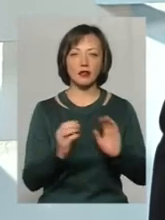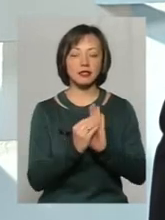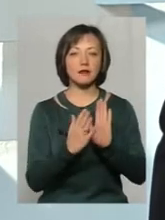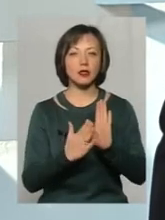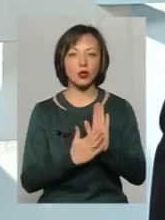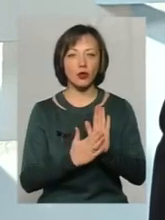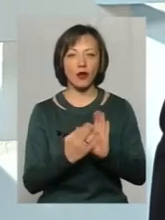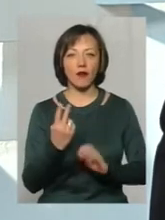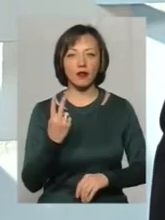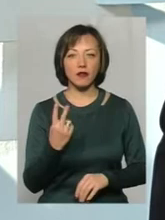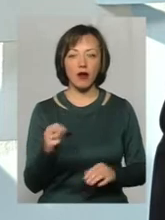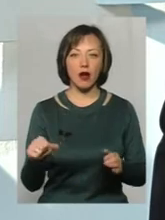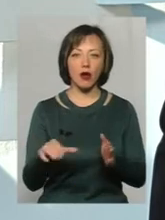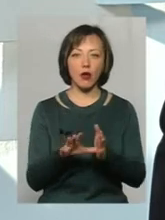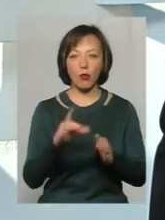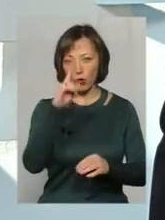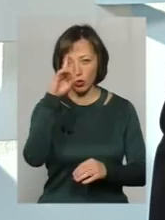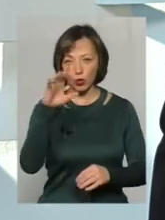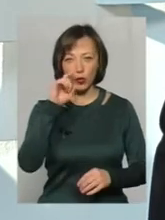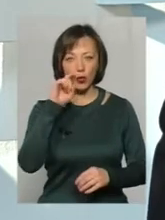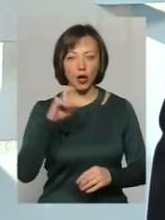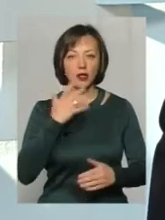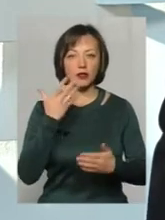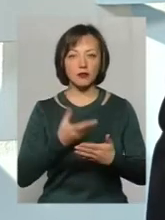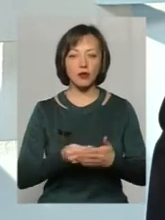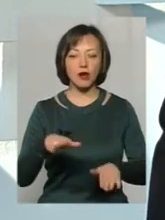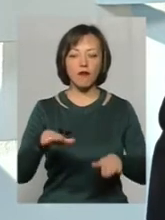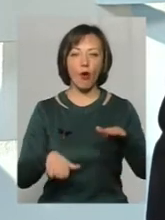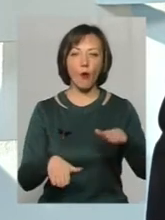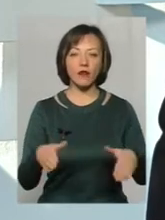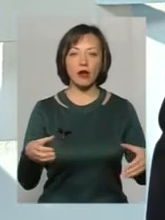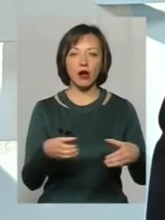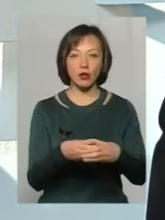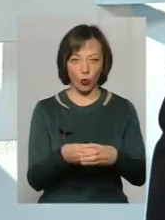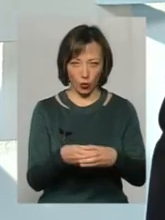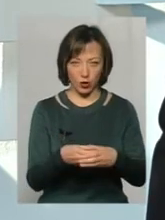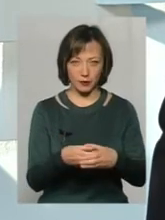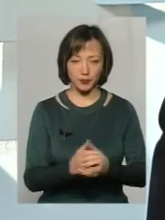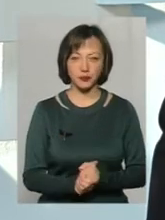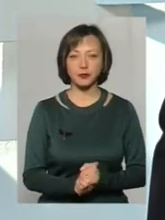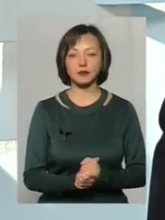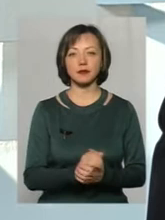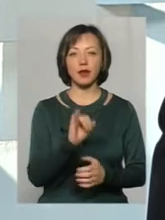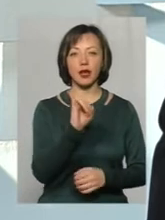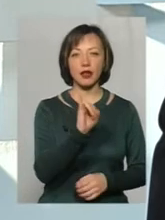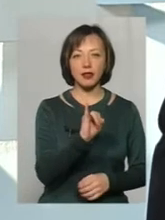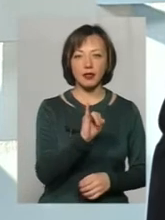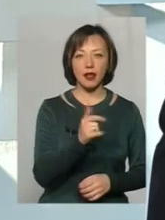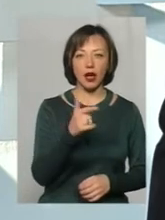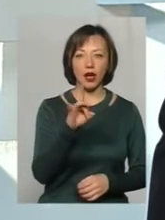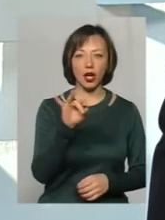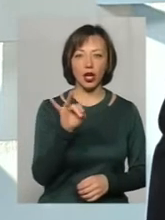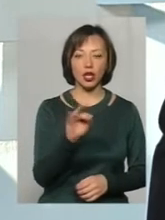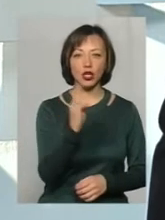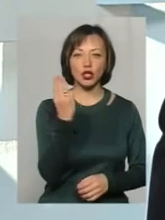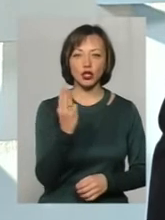рекорди України у своїй ваговій категорії. Інна Гріщун післяолімпійських